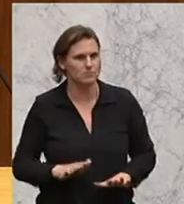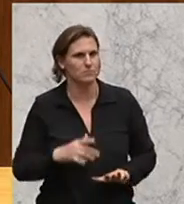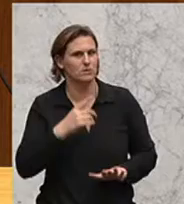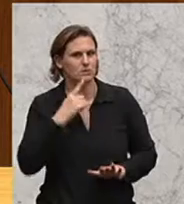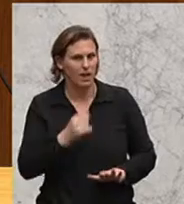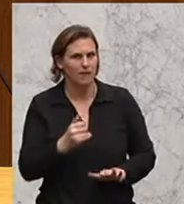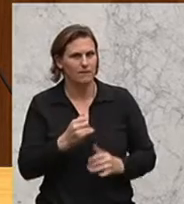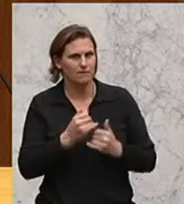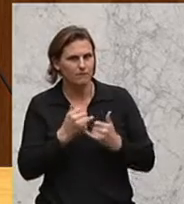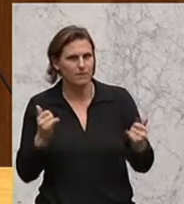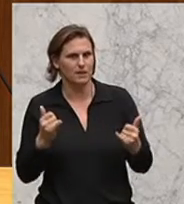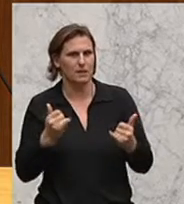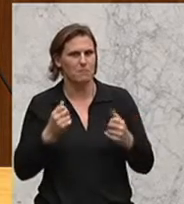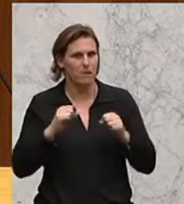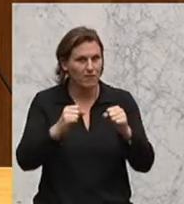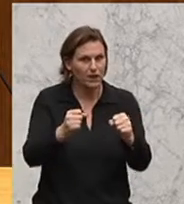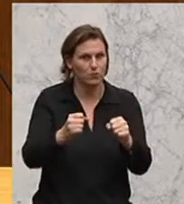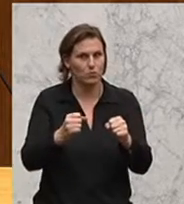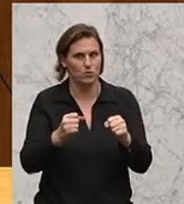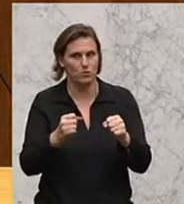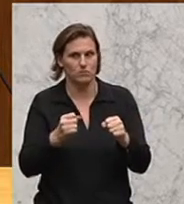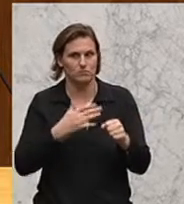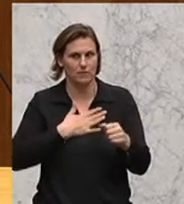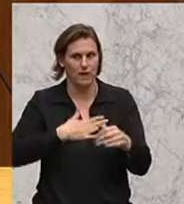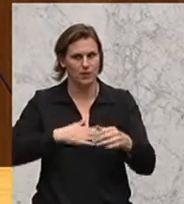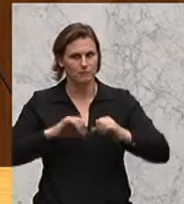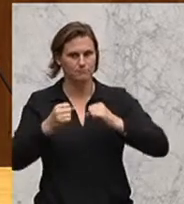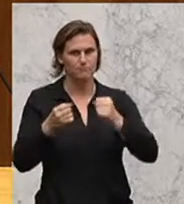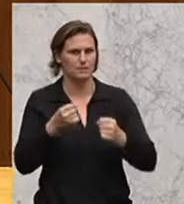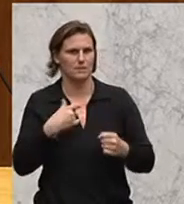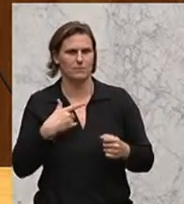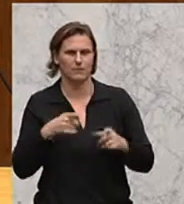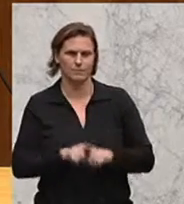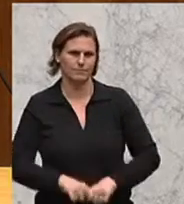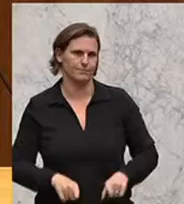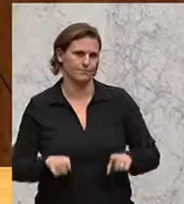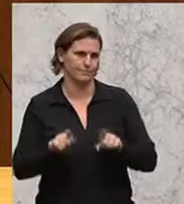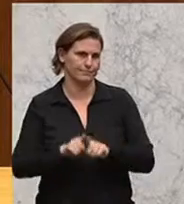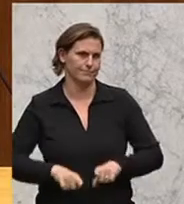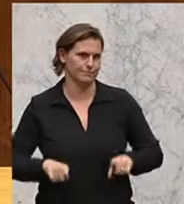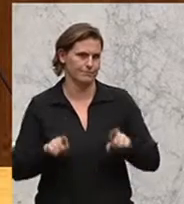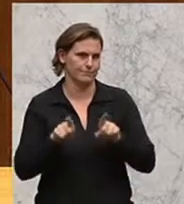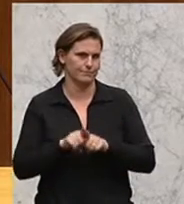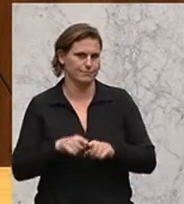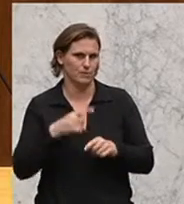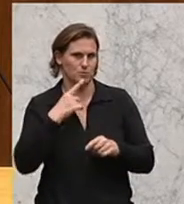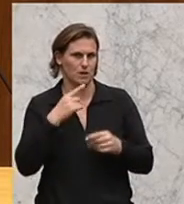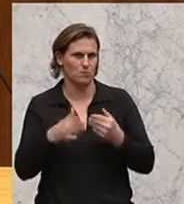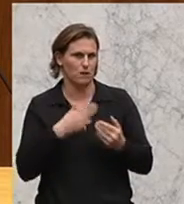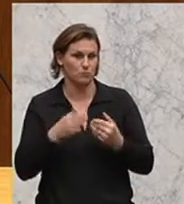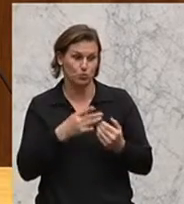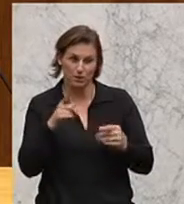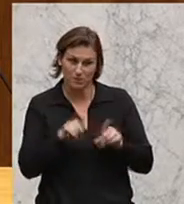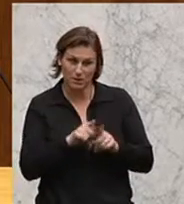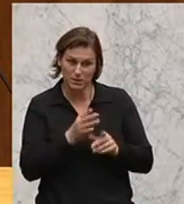wenn man diesen Bewegungsdrang in stupide Bahnen lenkt, indem man sie einfach immer den Kreis laufen lässt.